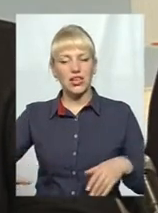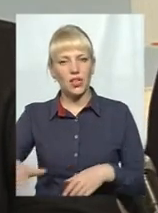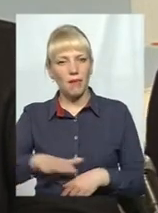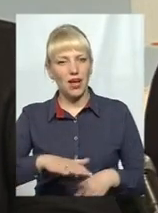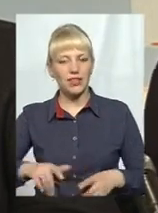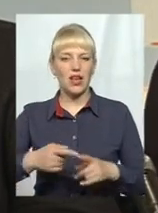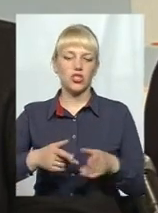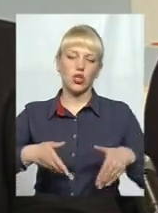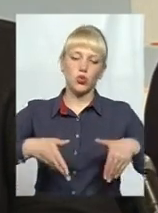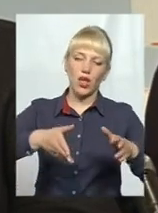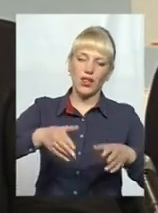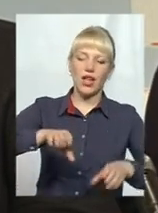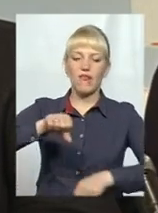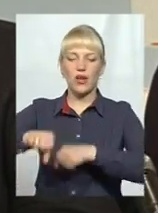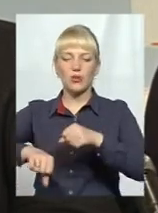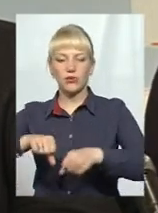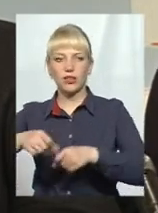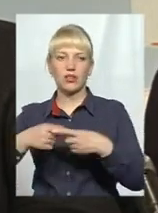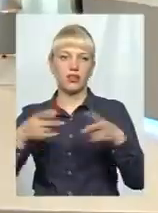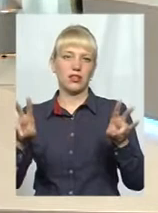велосипедна доріжка. І не треба ніяких мафів.